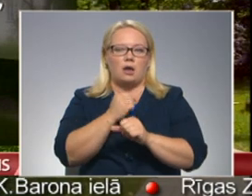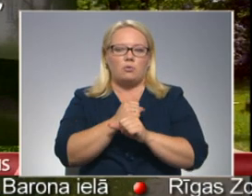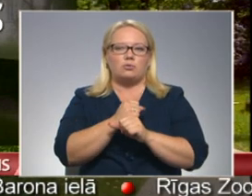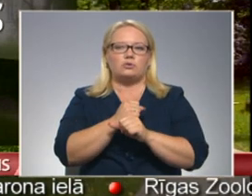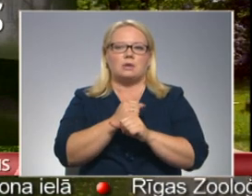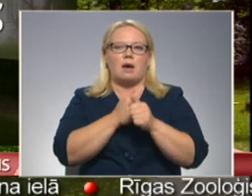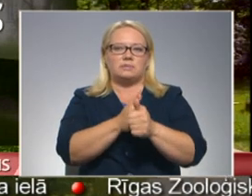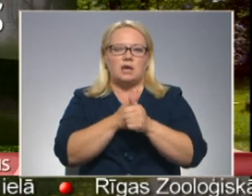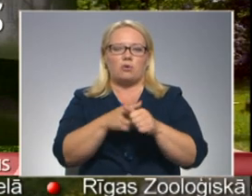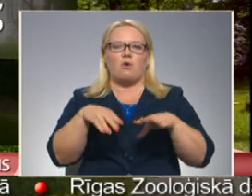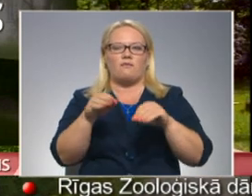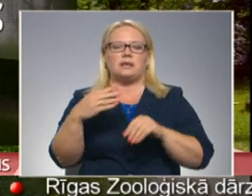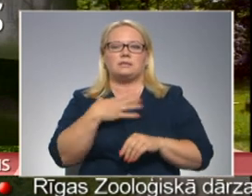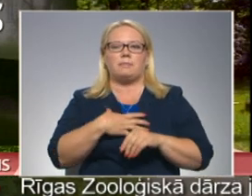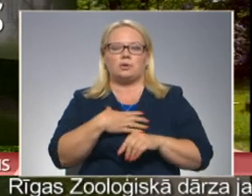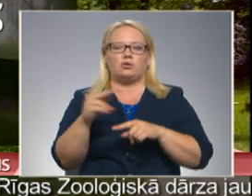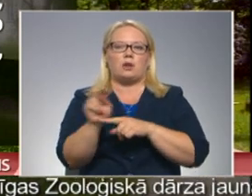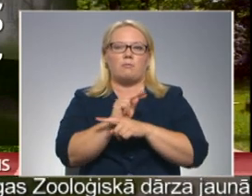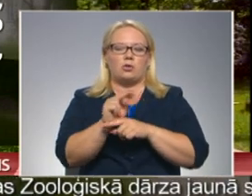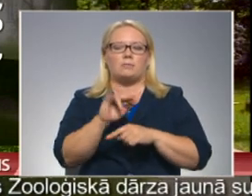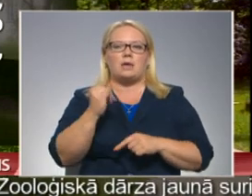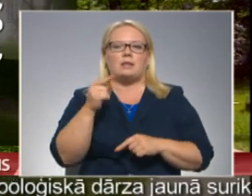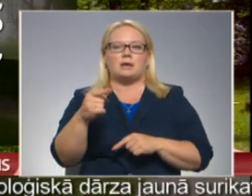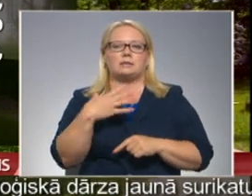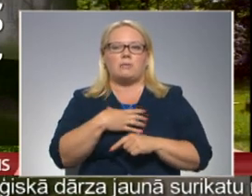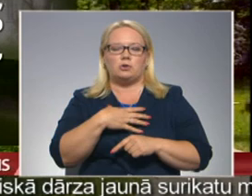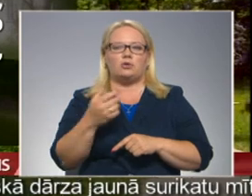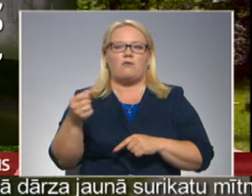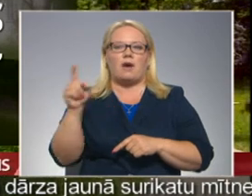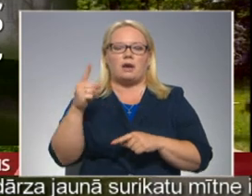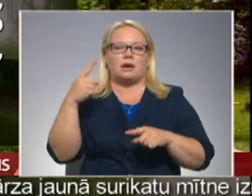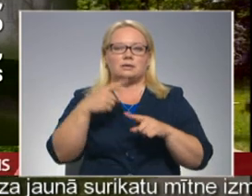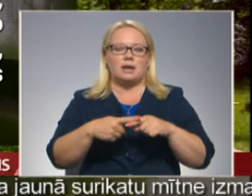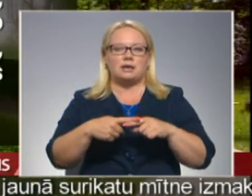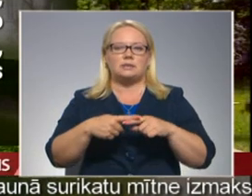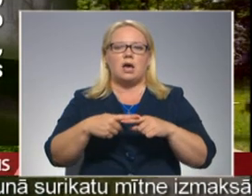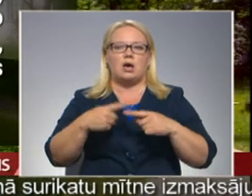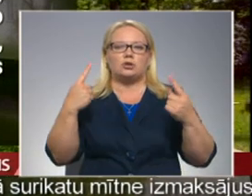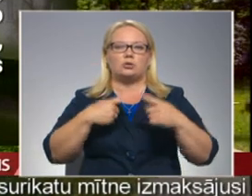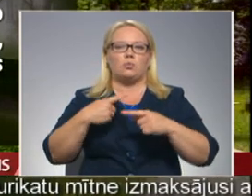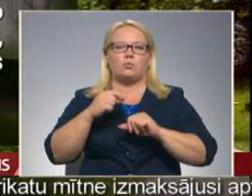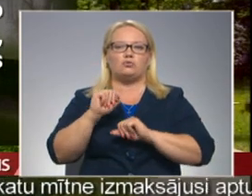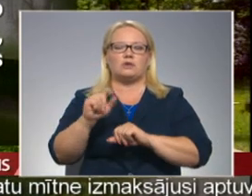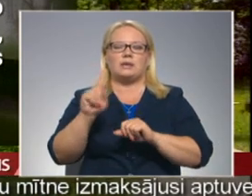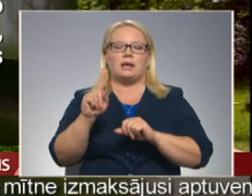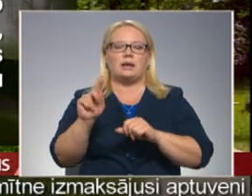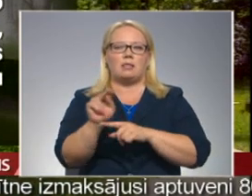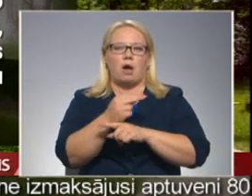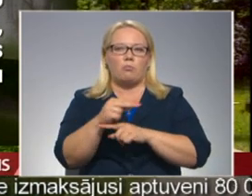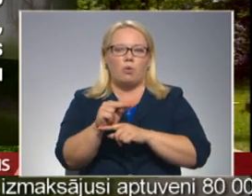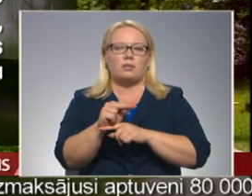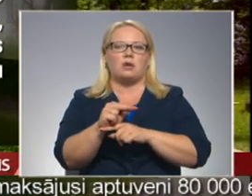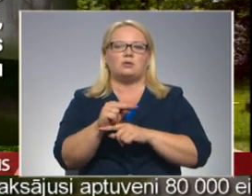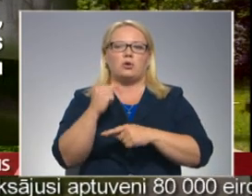apseko un veic nepieciešams mums remontdarbus. Ja tas ir nepieciešams, jo vairākas reizes būžas ir labotas, jo projām